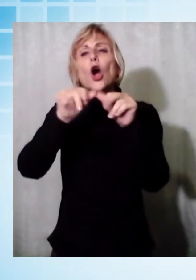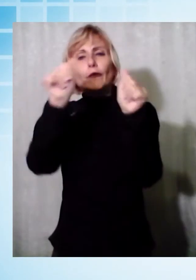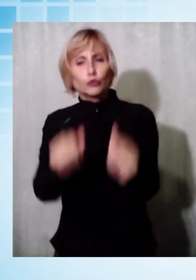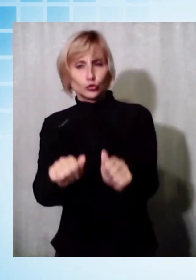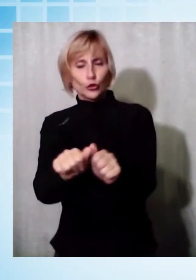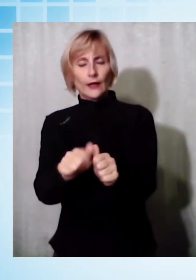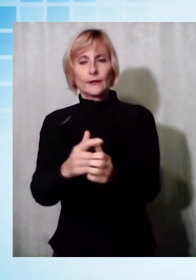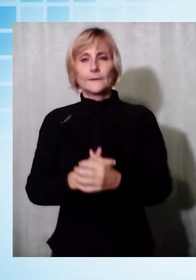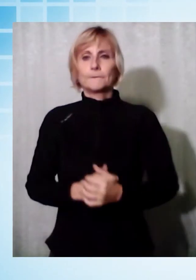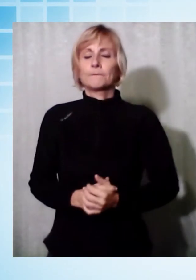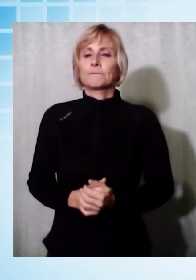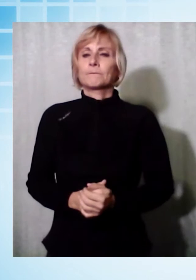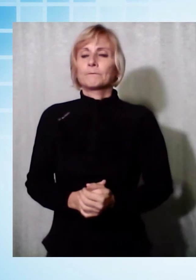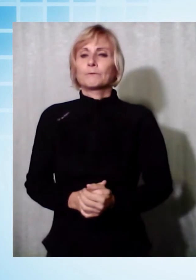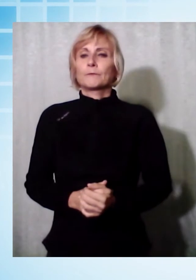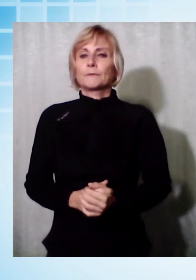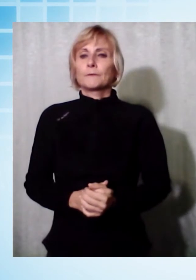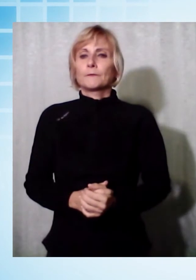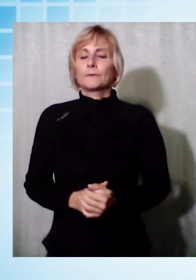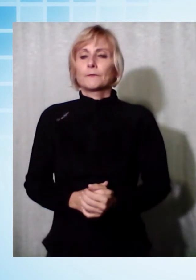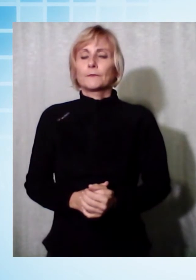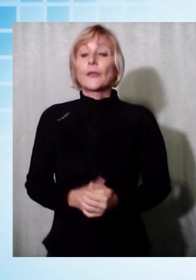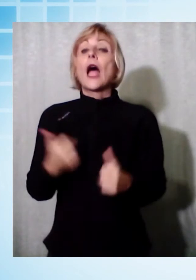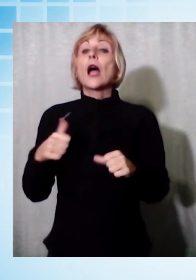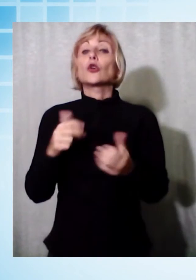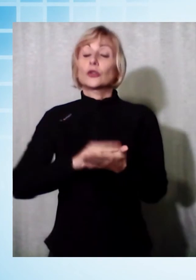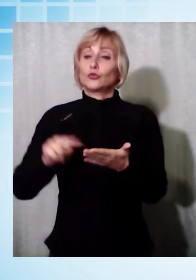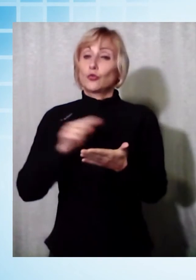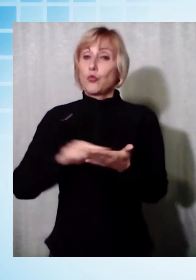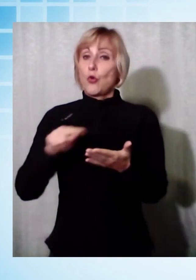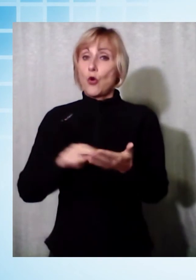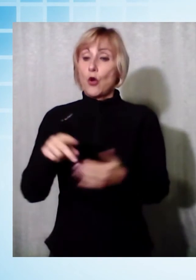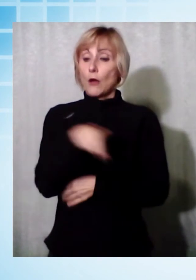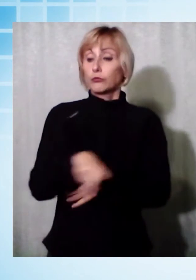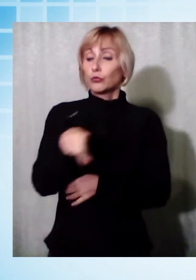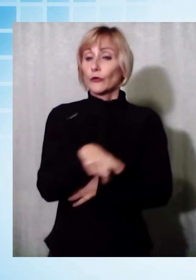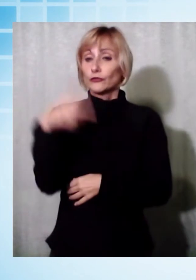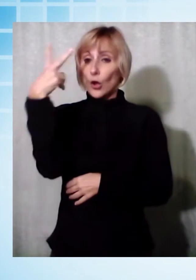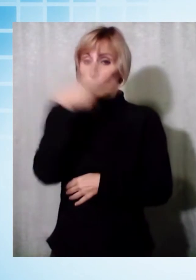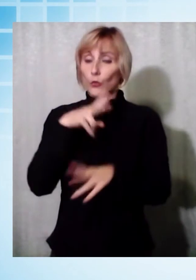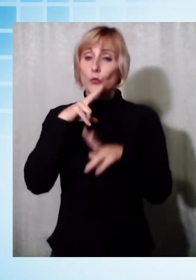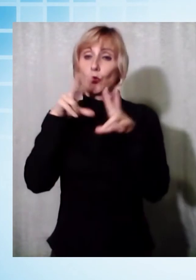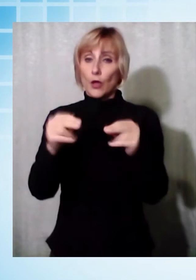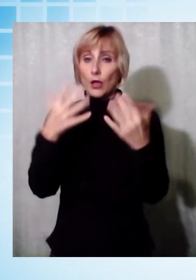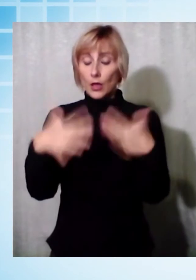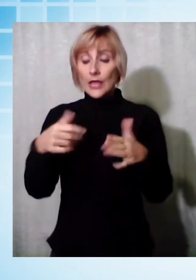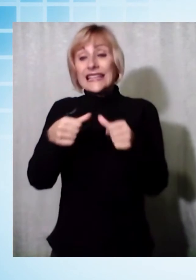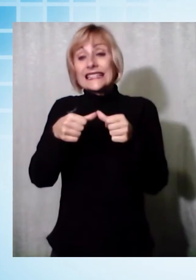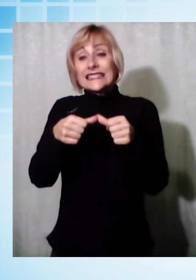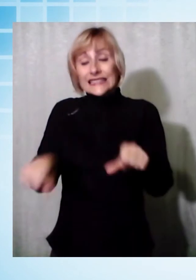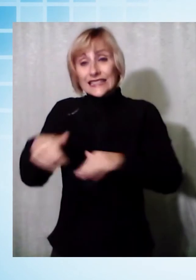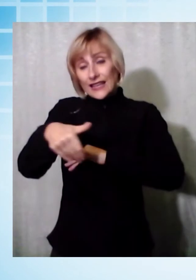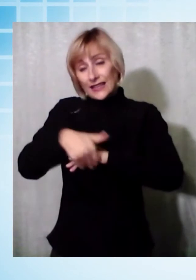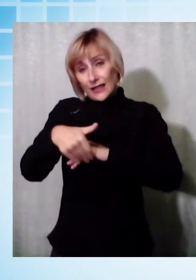E sempre per quanto riguarda la scuola, la provincia di Lucca ha comunicato che la sede provvisoria dei